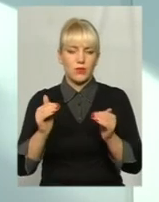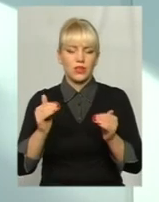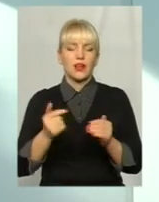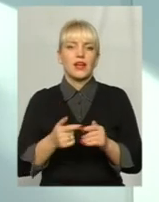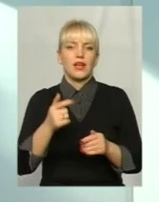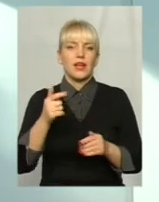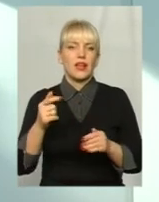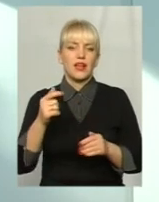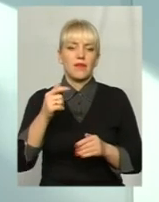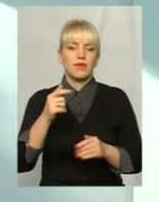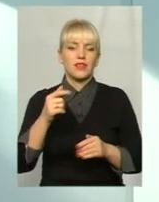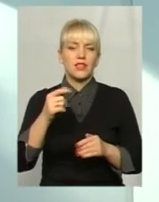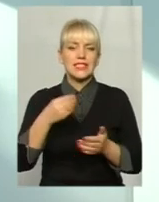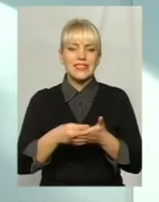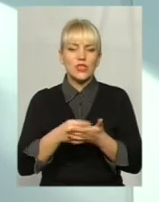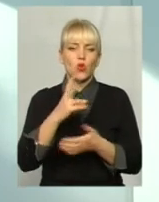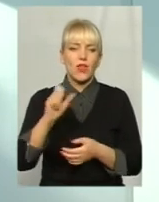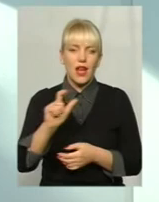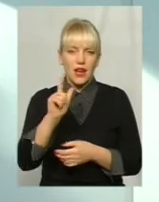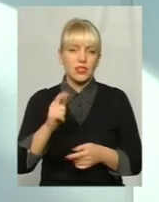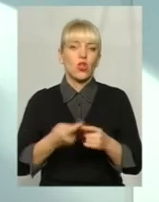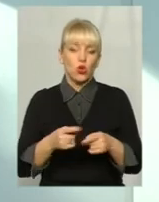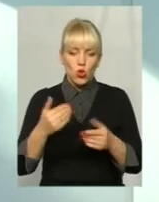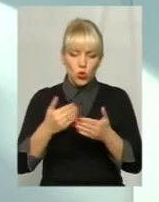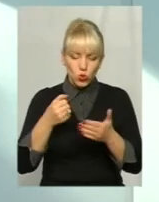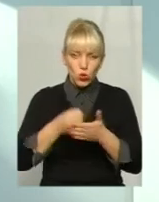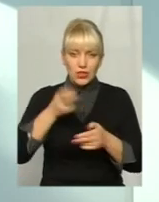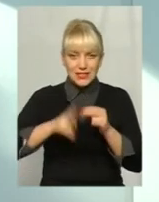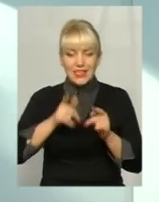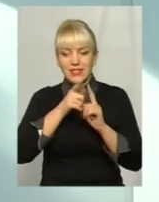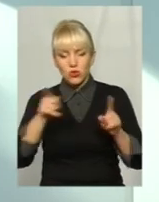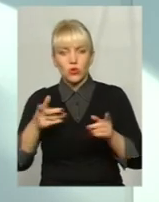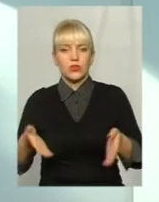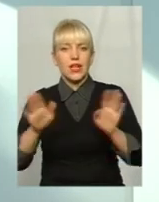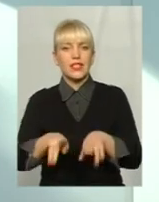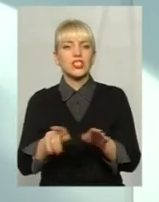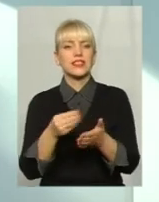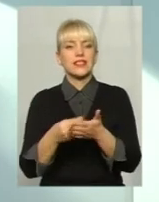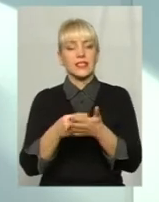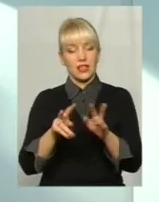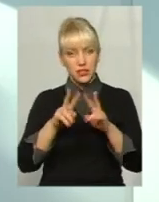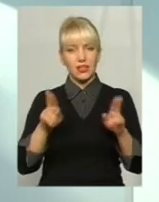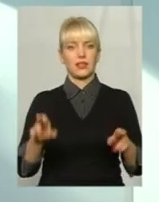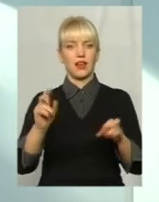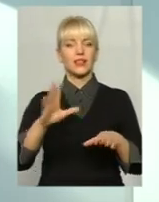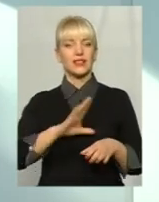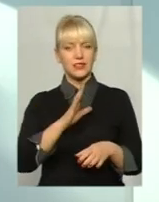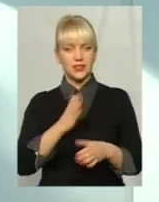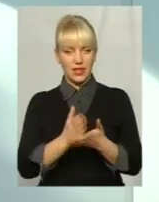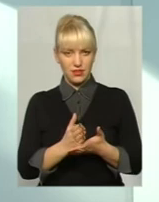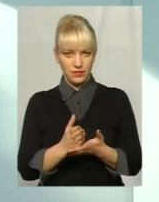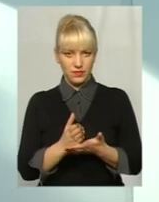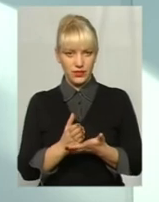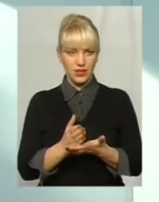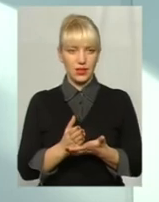природний газ, то вони залишаться такими до кінця опального сезону, які вони зараз є. Вони залишаються в нас незмінні, навіть і по